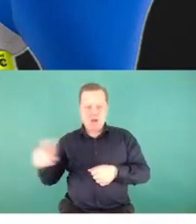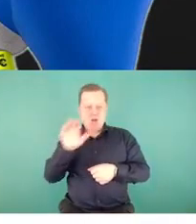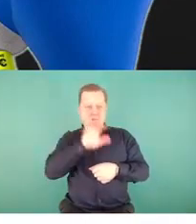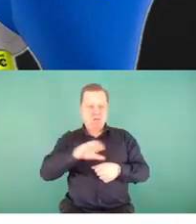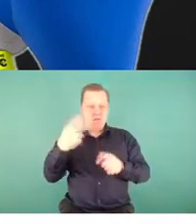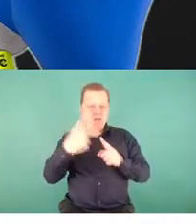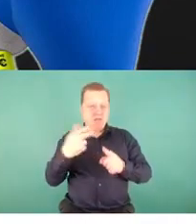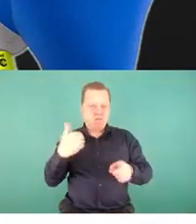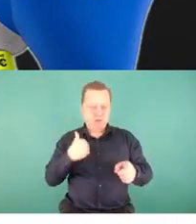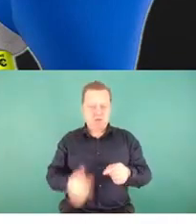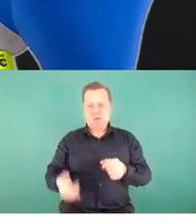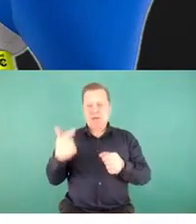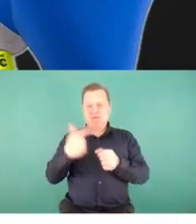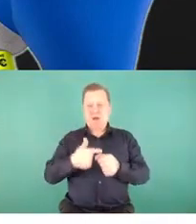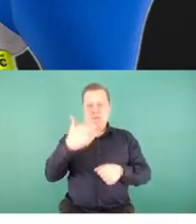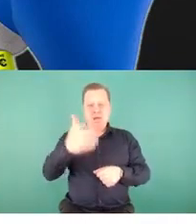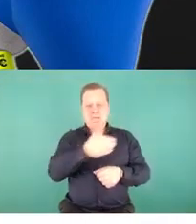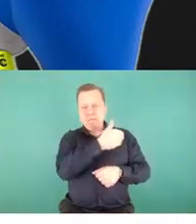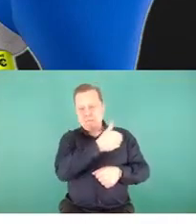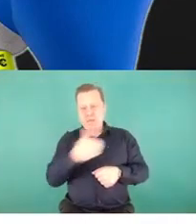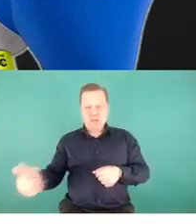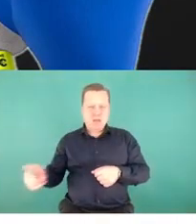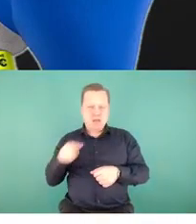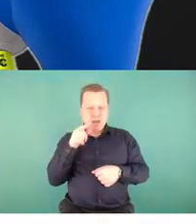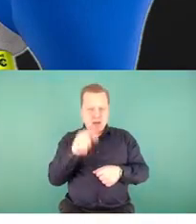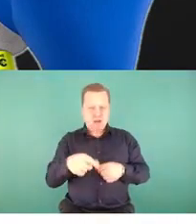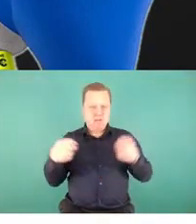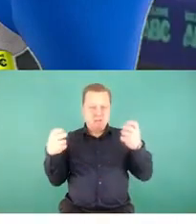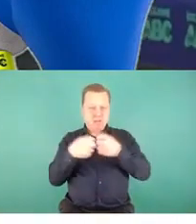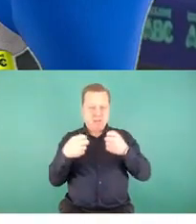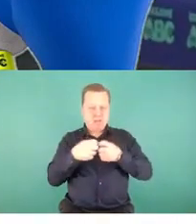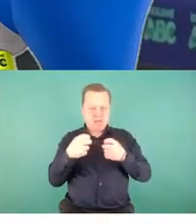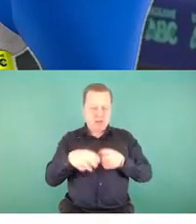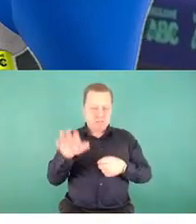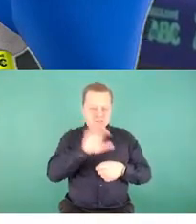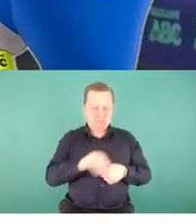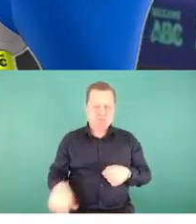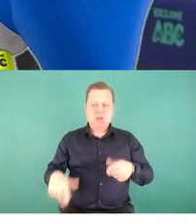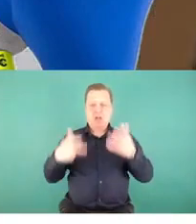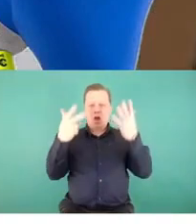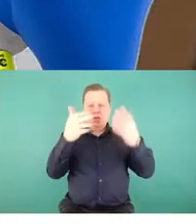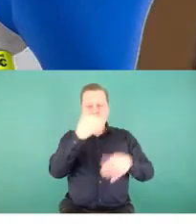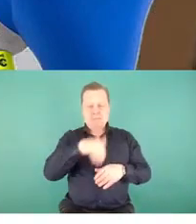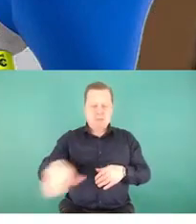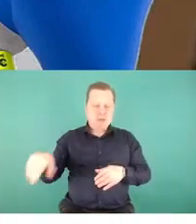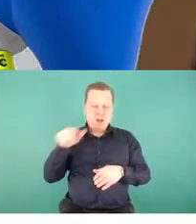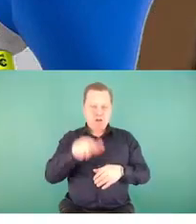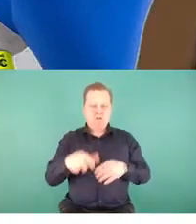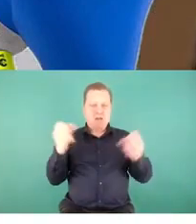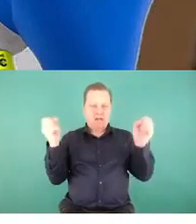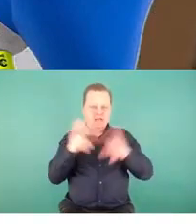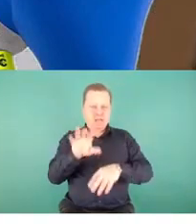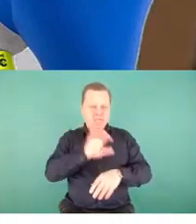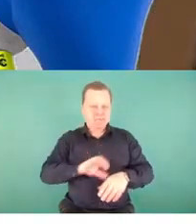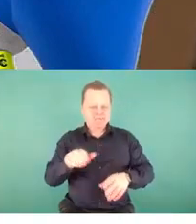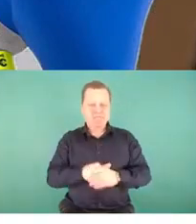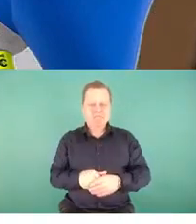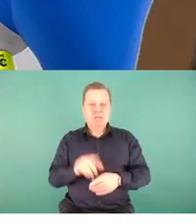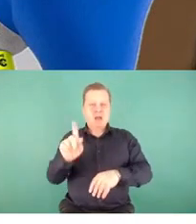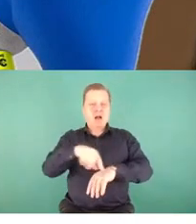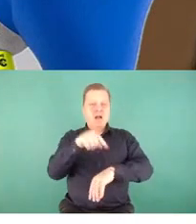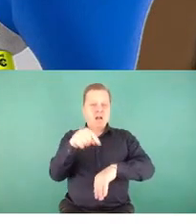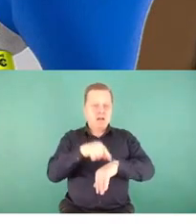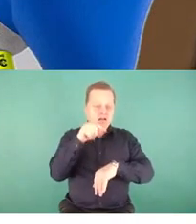ponad 25 milionów odsłon w internecie i 8 milionów widzów w kinach. W lekcjach tradycyjnych i